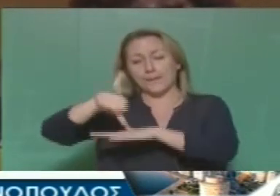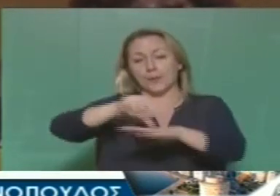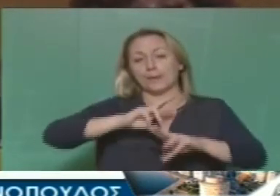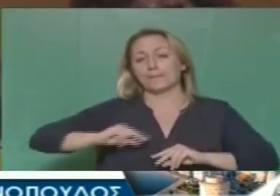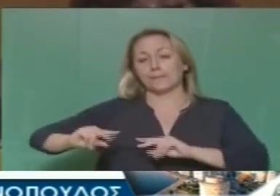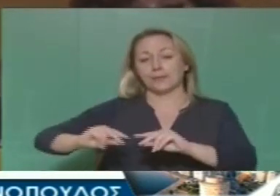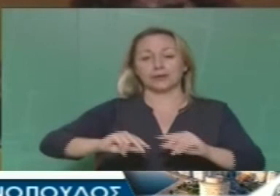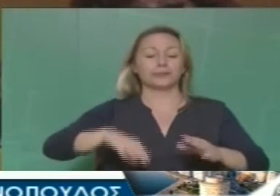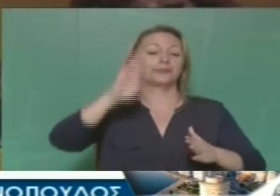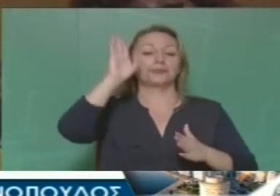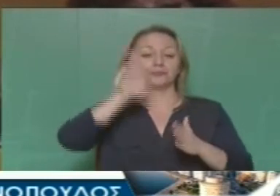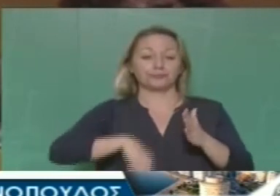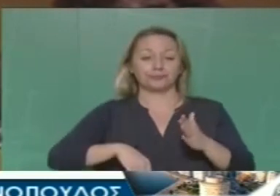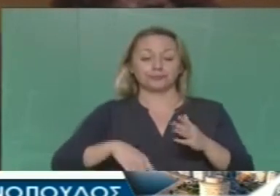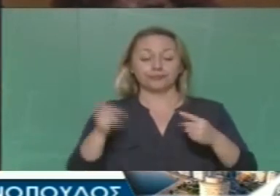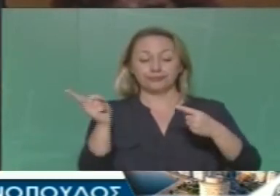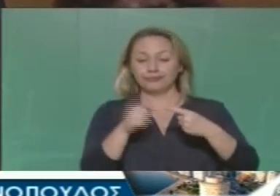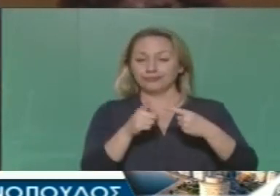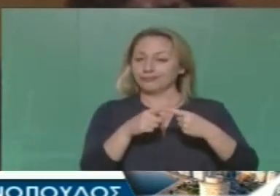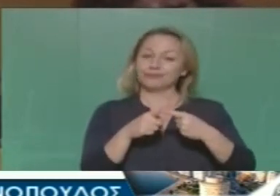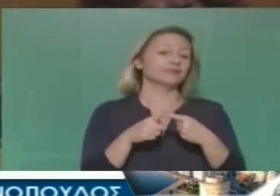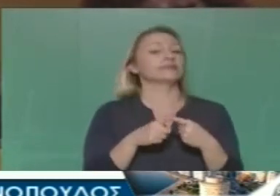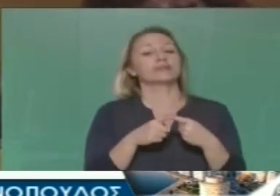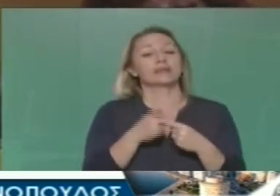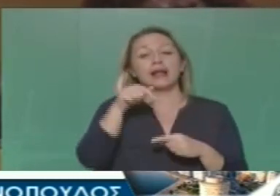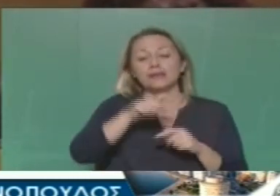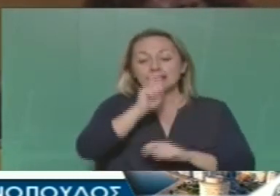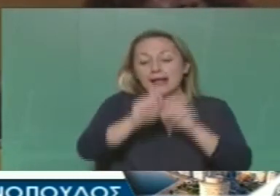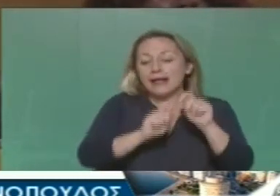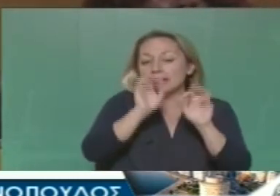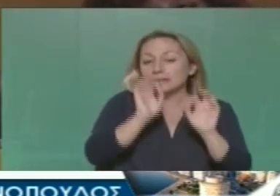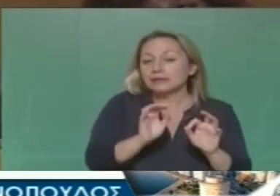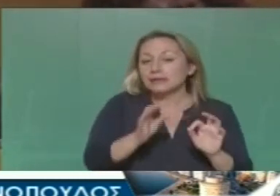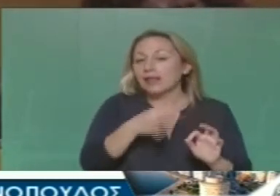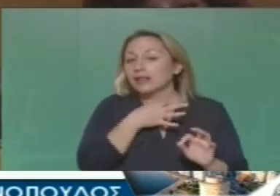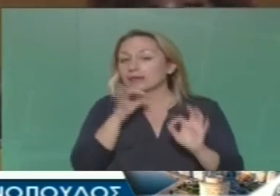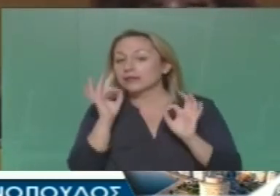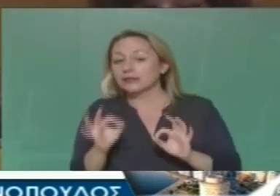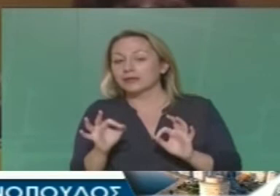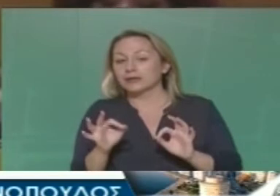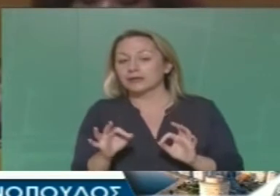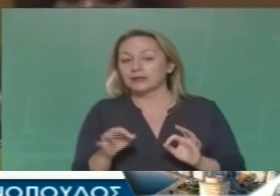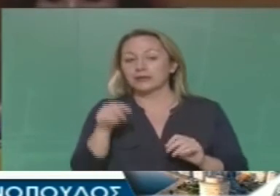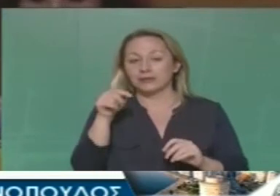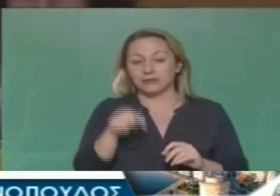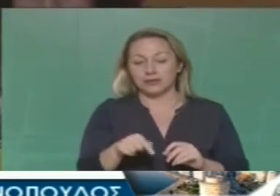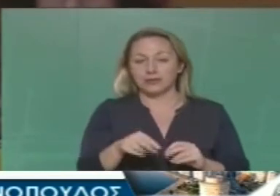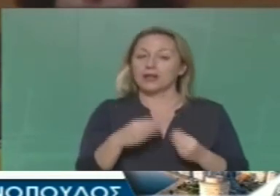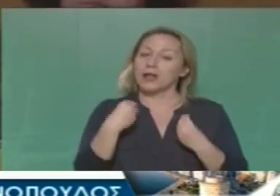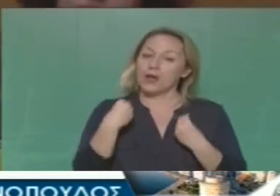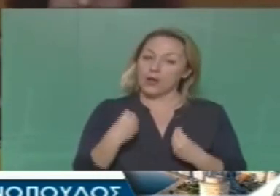τελευταίο ποια έργα και ποια έχει ανάγκη ο λαός κοιτάξτε λίγο και αναμόρφισαν στο τέλος καλή είναι